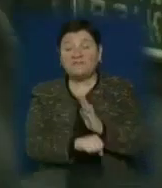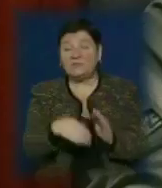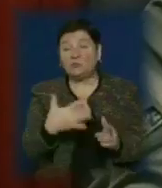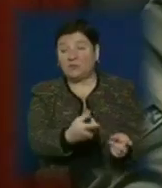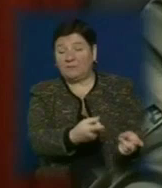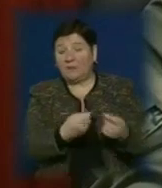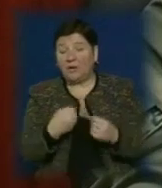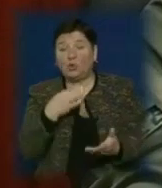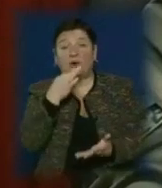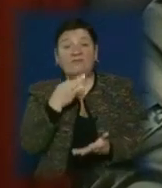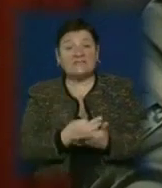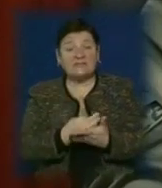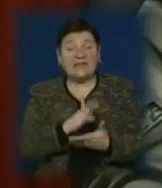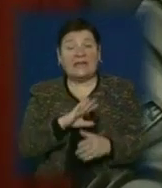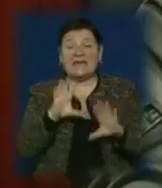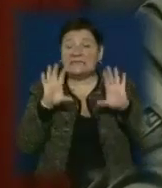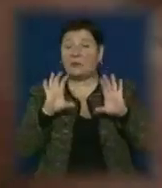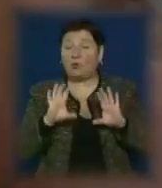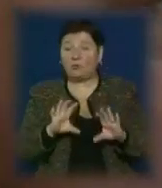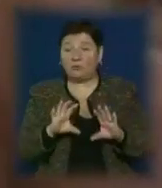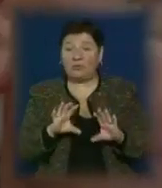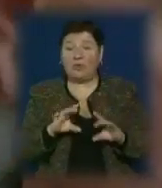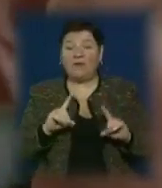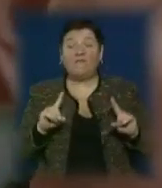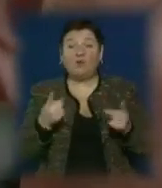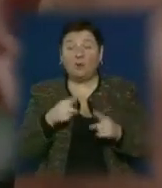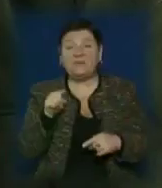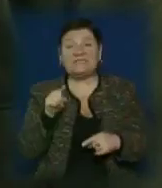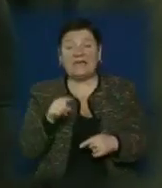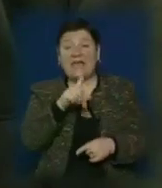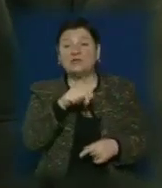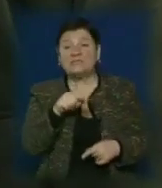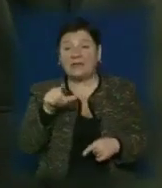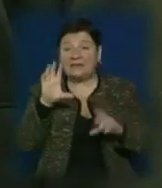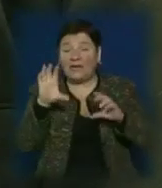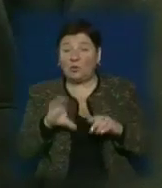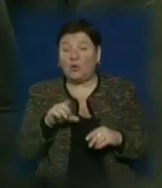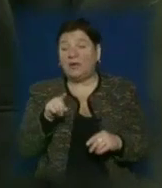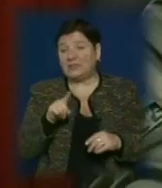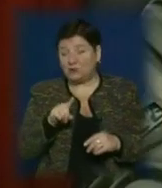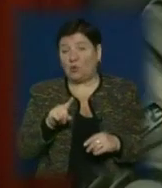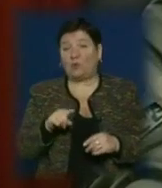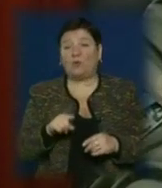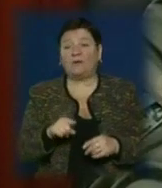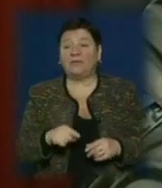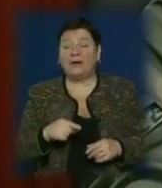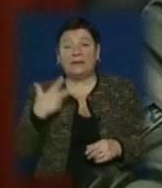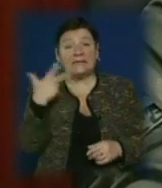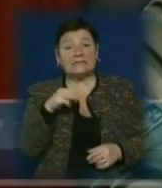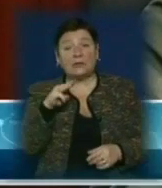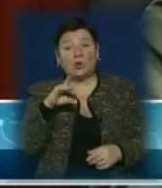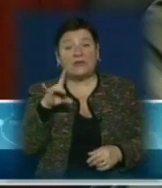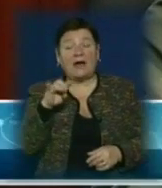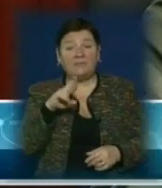притягали до відповідальності за незаконне позбавлення волі. Підозру за цією статтею оголосять і цього разу. 30 травня